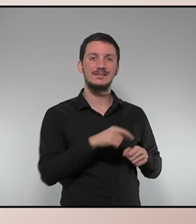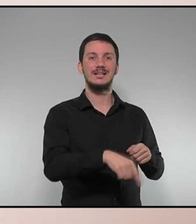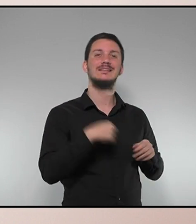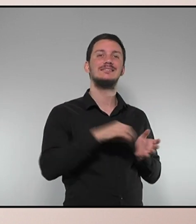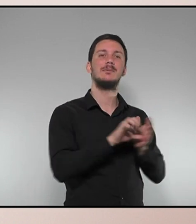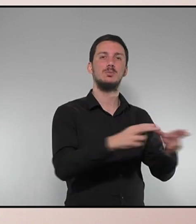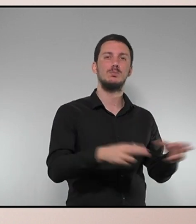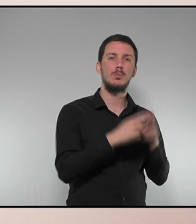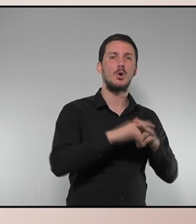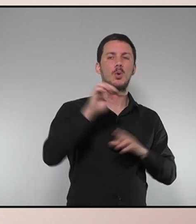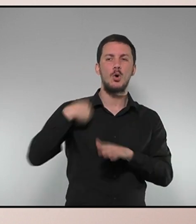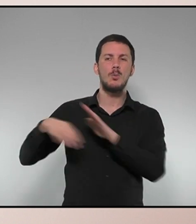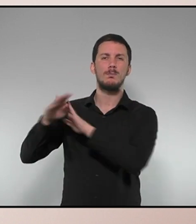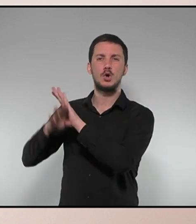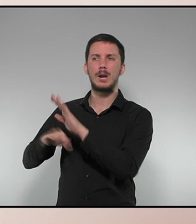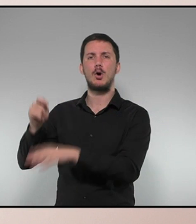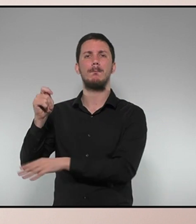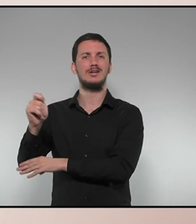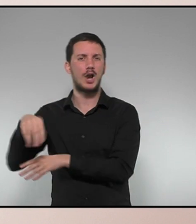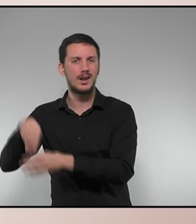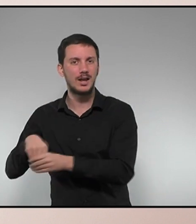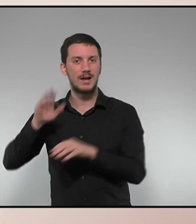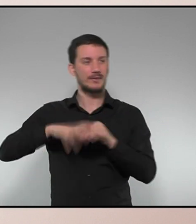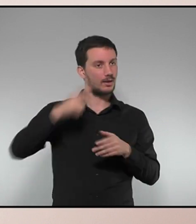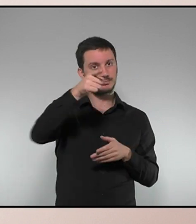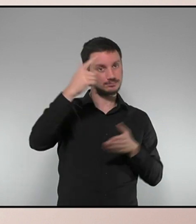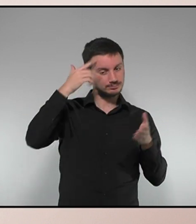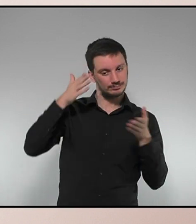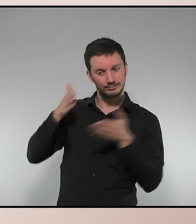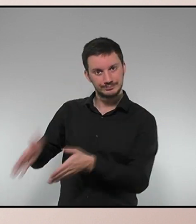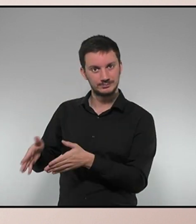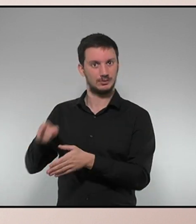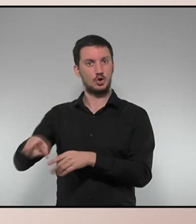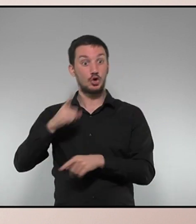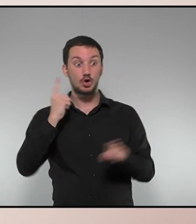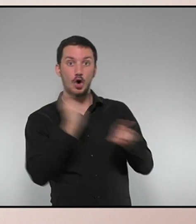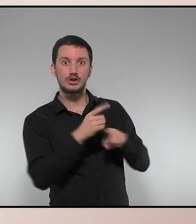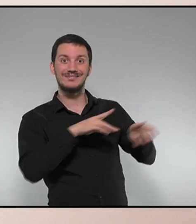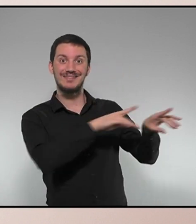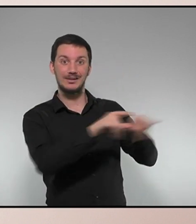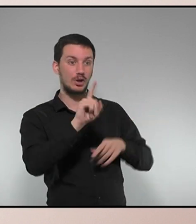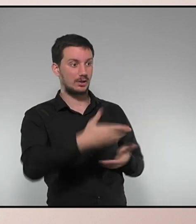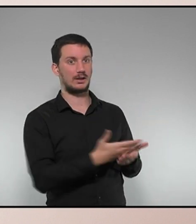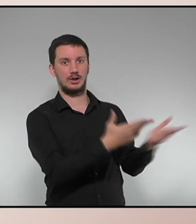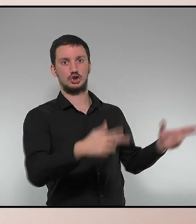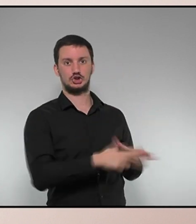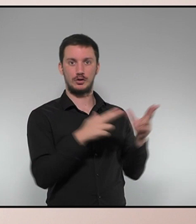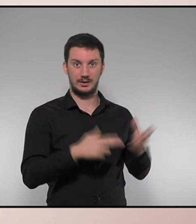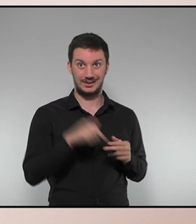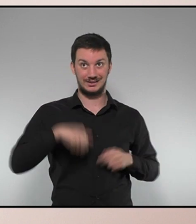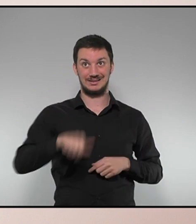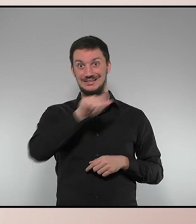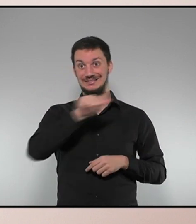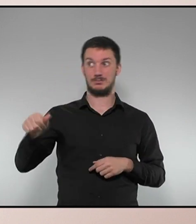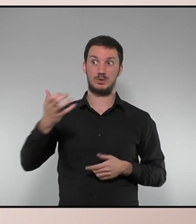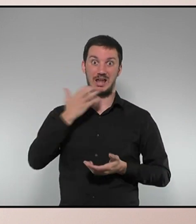programa de la sociovergència i la patronal han optat per la sociovergència contra el territori i les classes populars. Aquesta setmana en